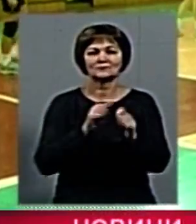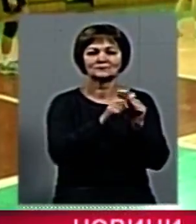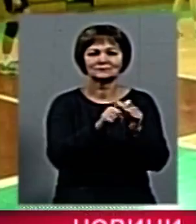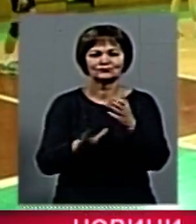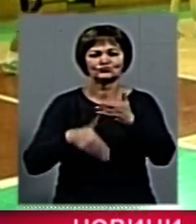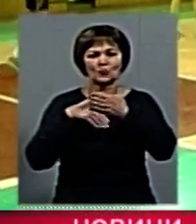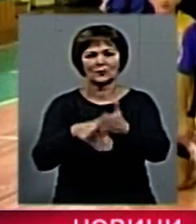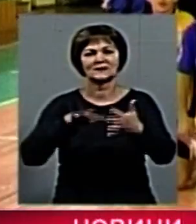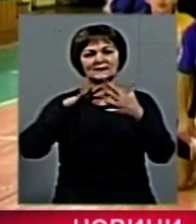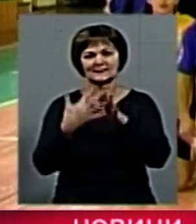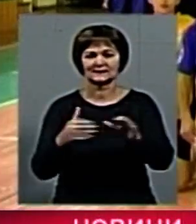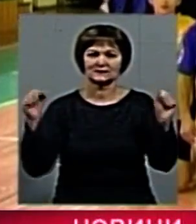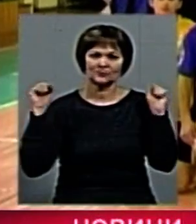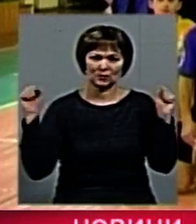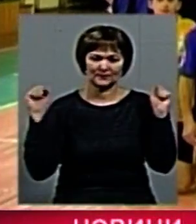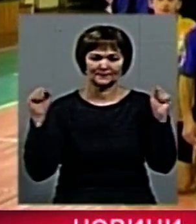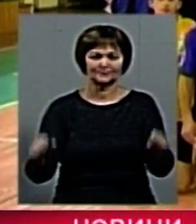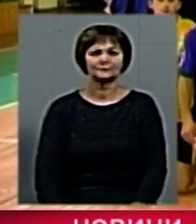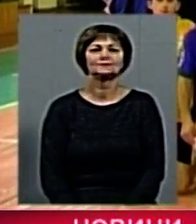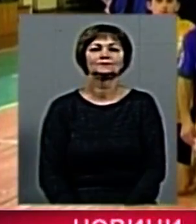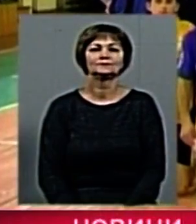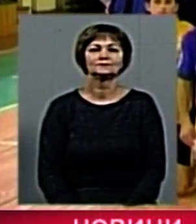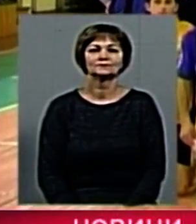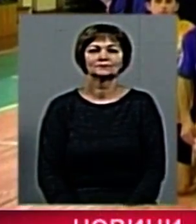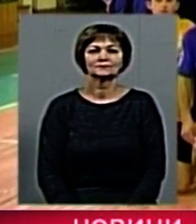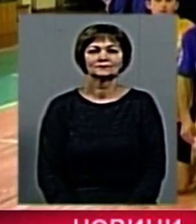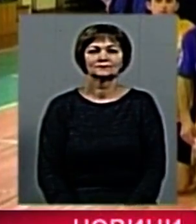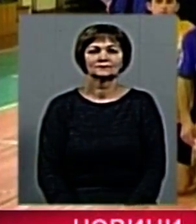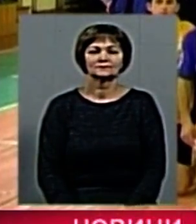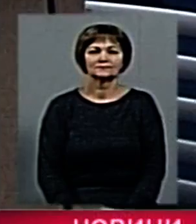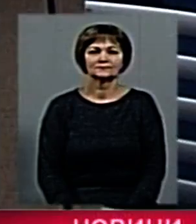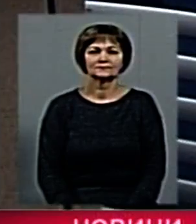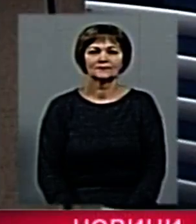підтримують сільський спорт. Сергій Багінський, Максим Водний, новини Житомирщини.